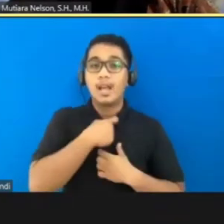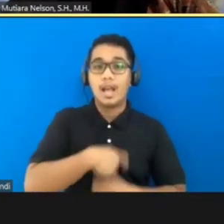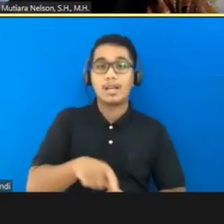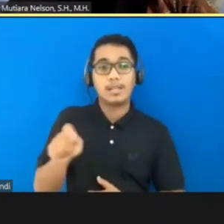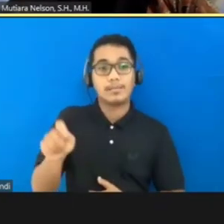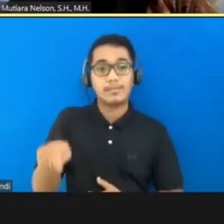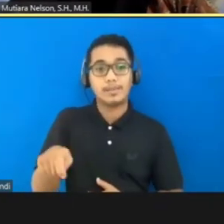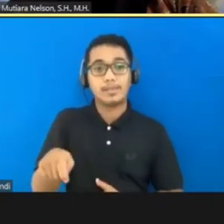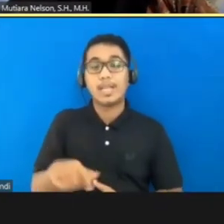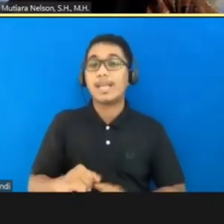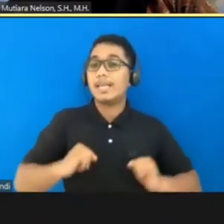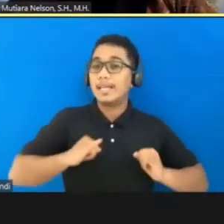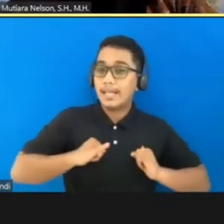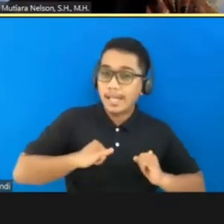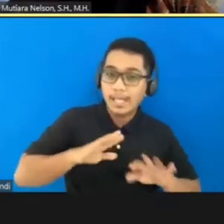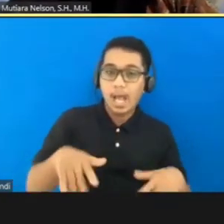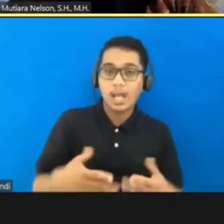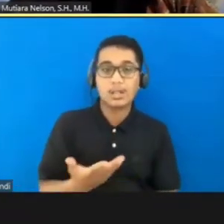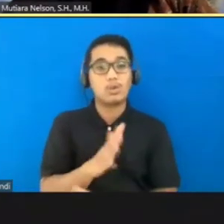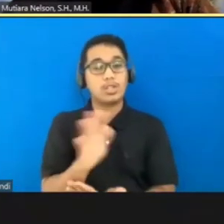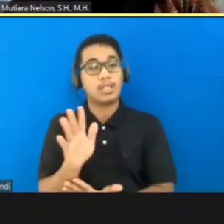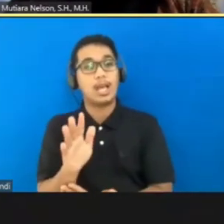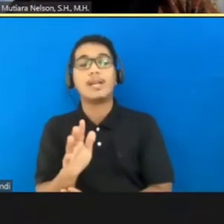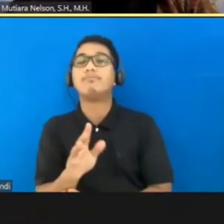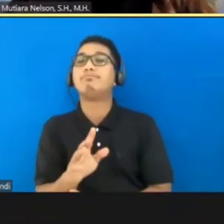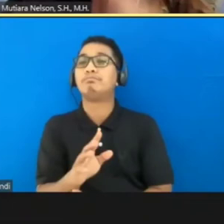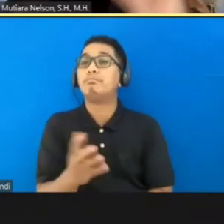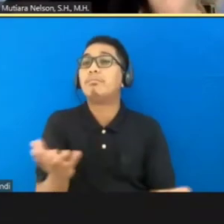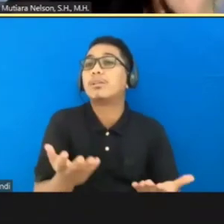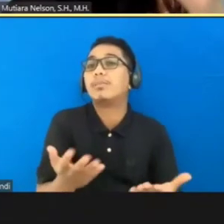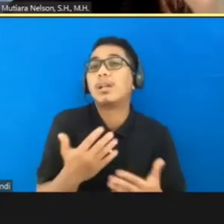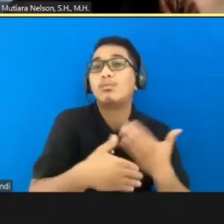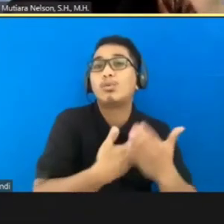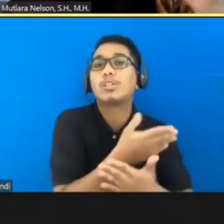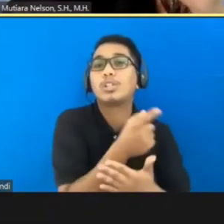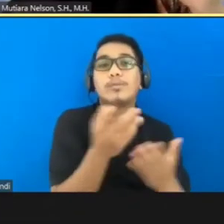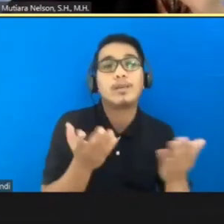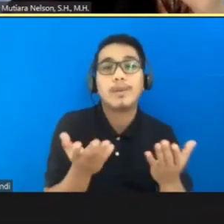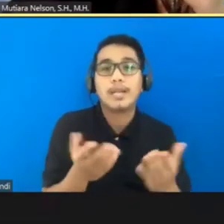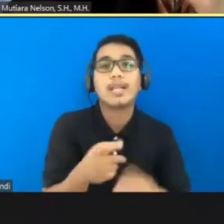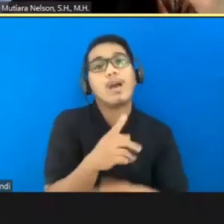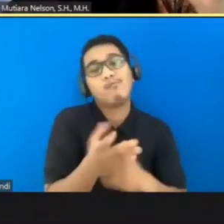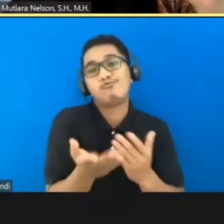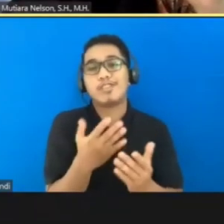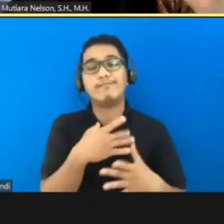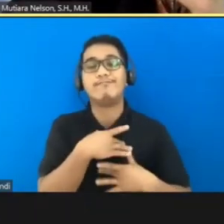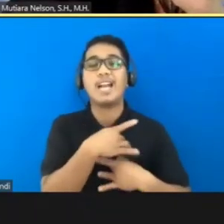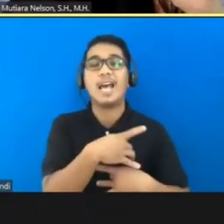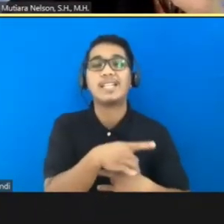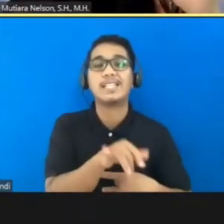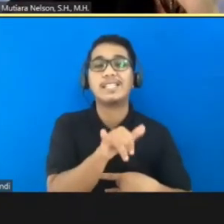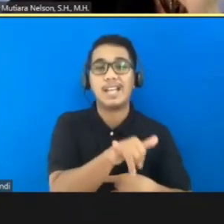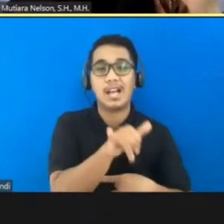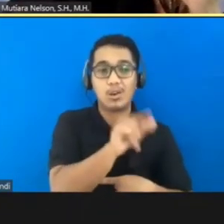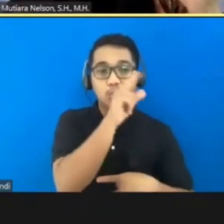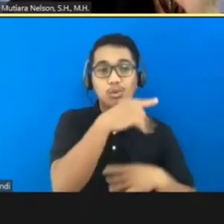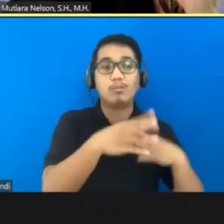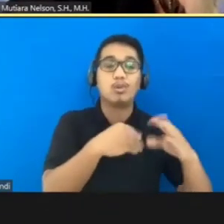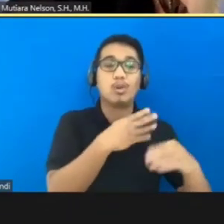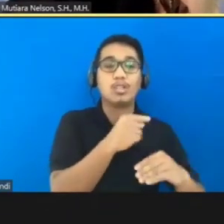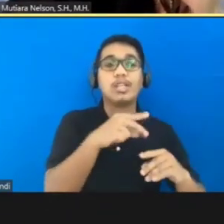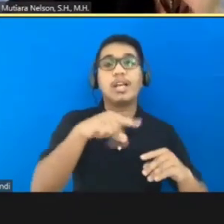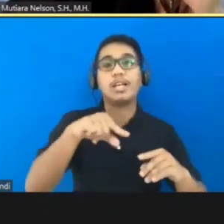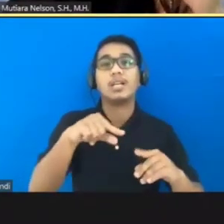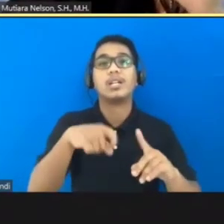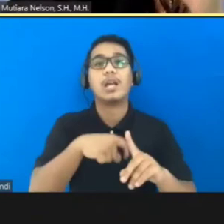bersifat sukarela atau tidak. Nah ini dimana proses itu ada. Ini hal-hal yang menarik untuk dibahas di dalam RPUH antara proses jalur khusus